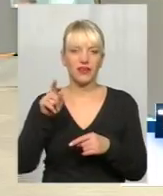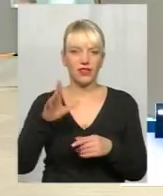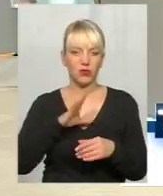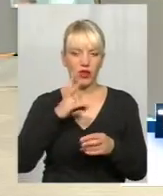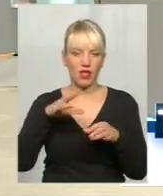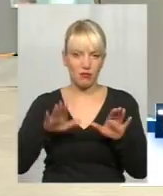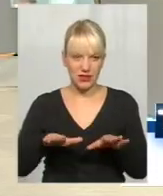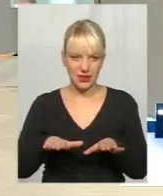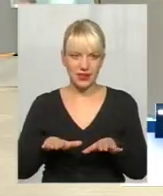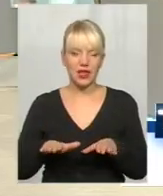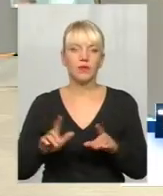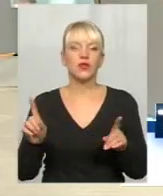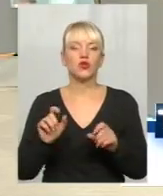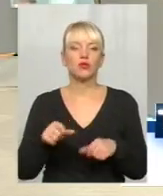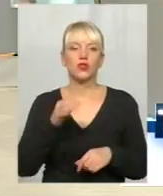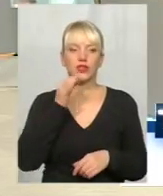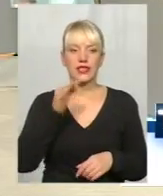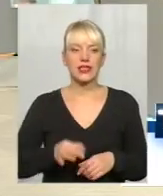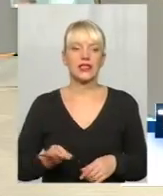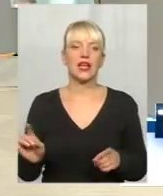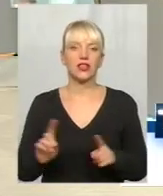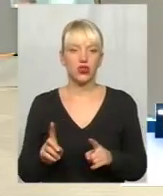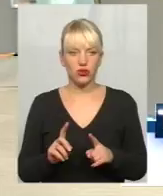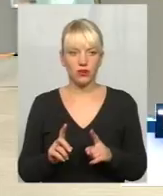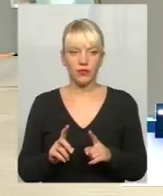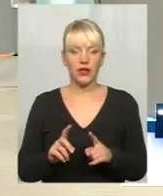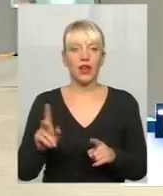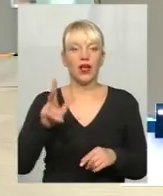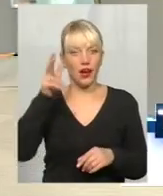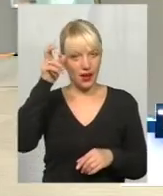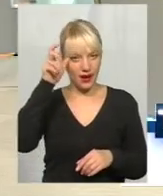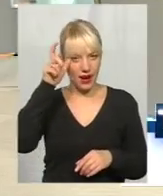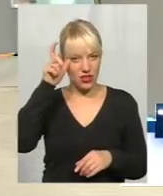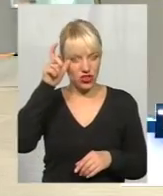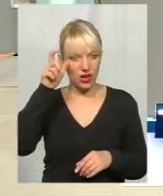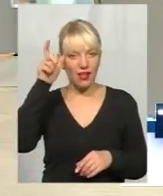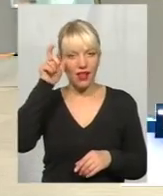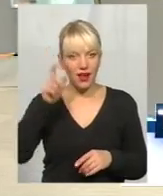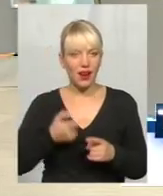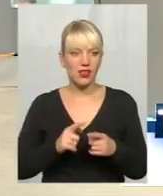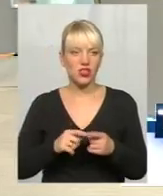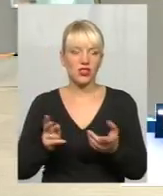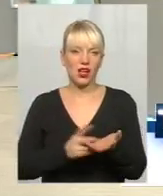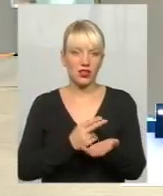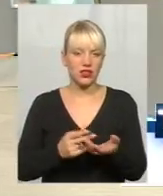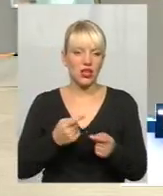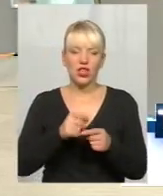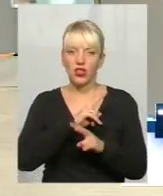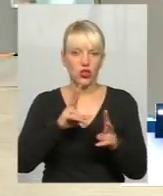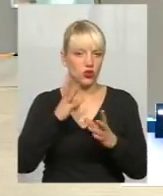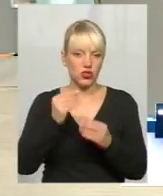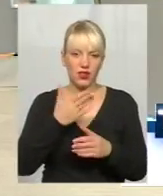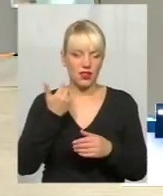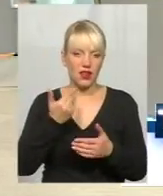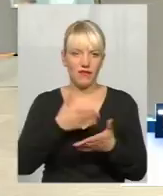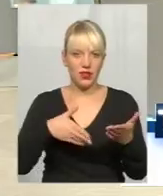місці, що можете сказати? Тобто, гречку, як я це називаю, гречку, вікна ще ніхто не відміняв, і воно працює, так?